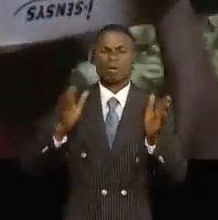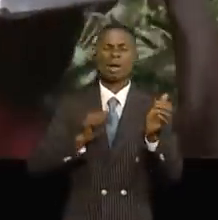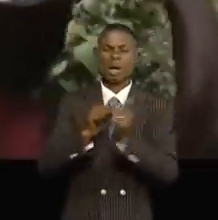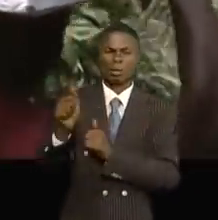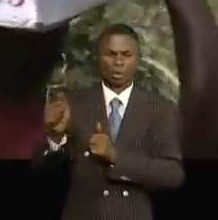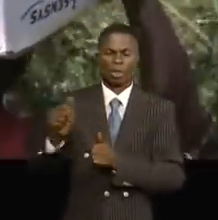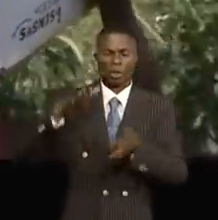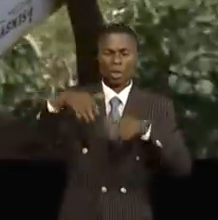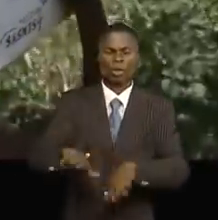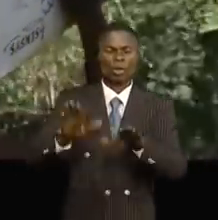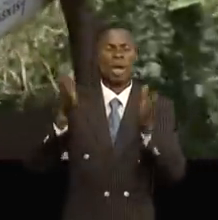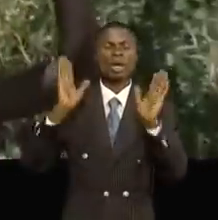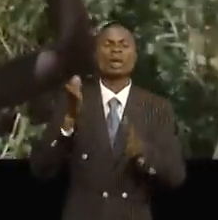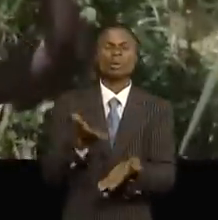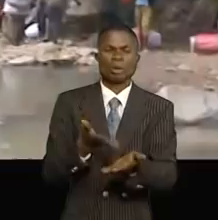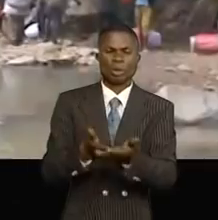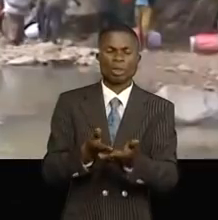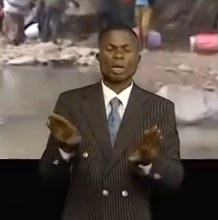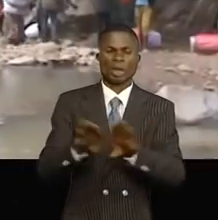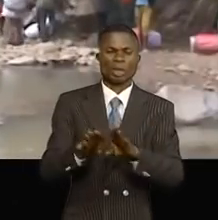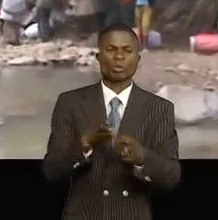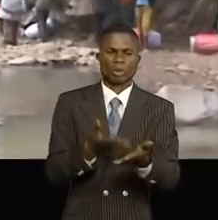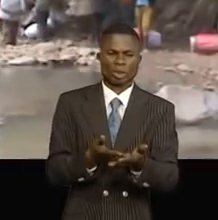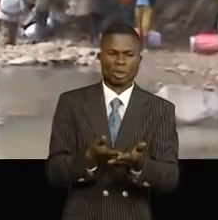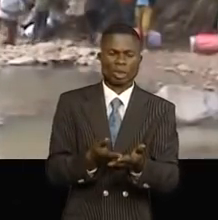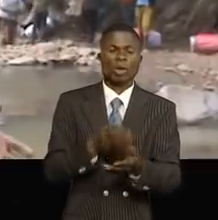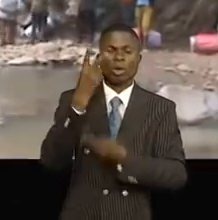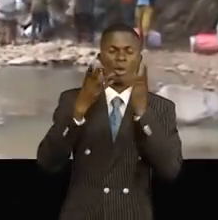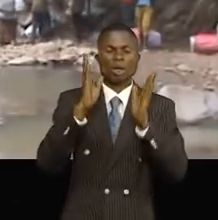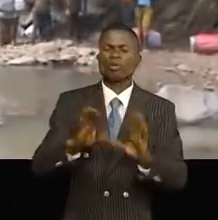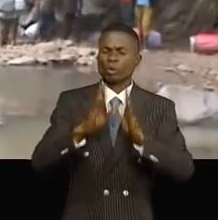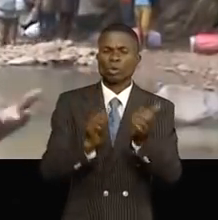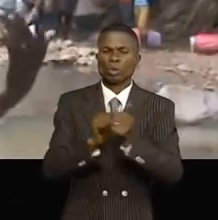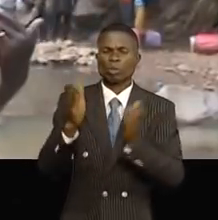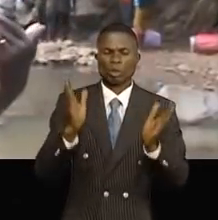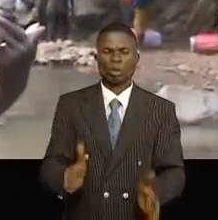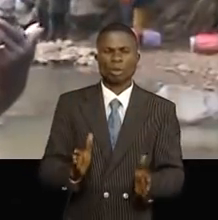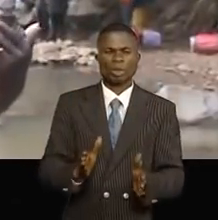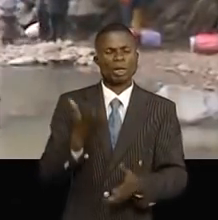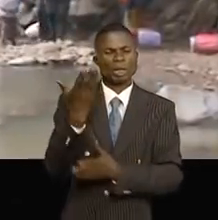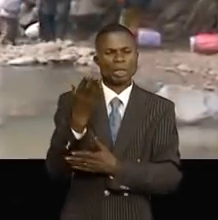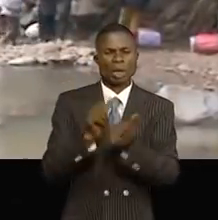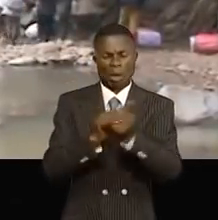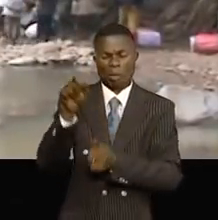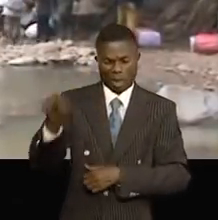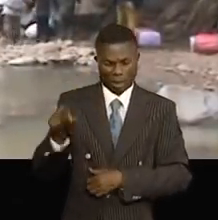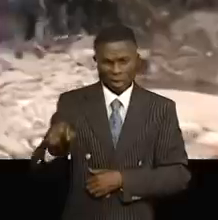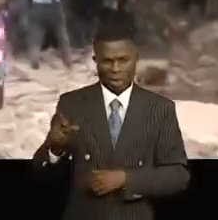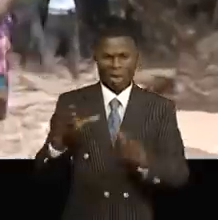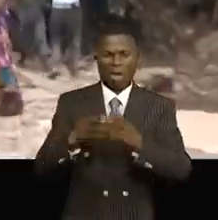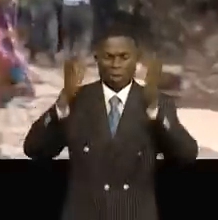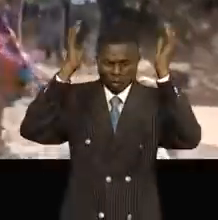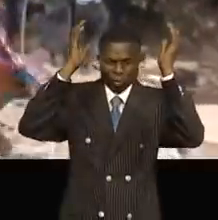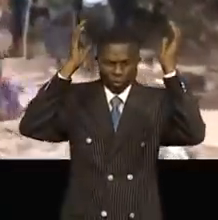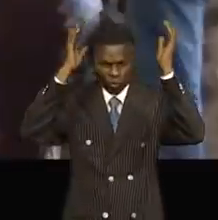traversant une rivière dangereuse pendant la pluie. Tous les passagers de Bukavu-Ouvira sont obligés de passer par là avec leur